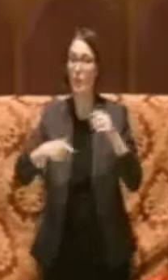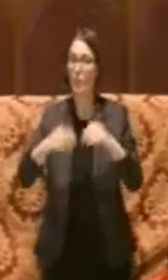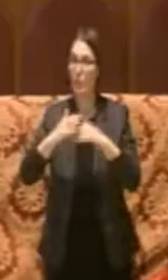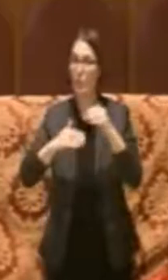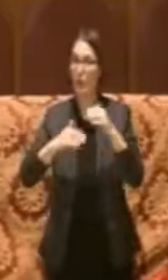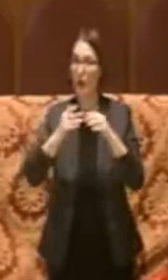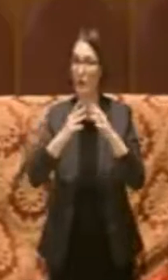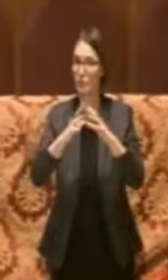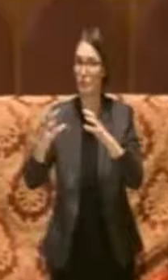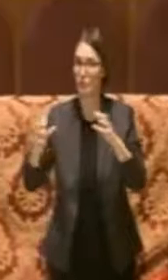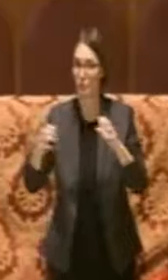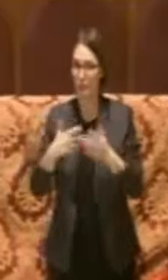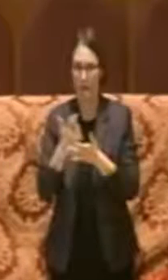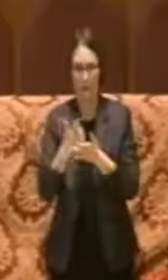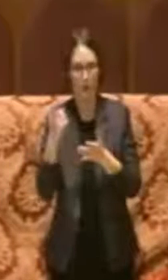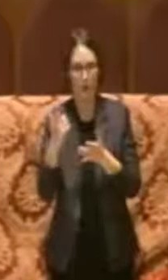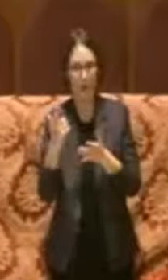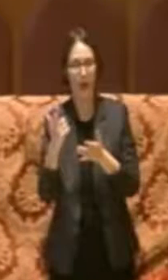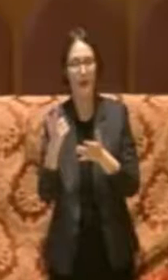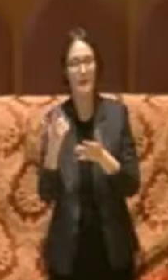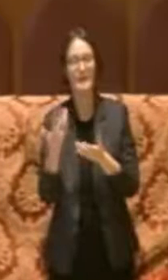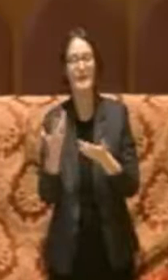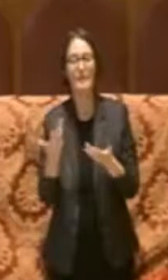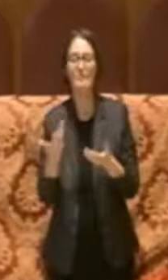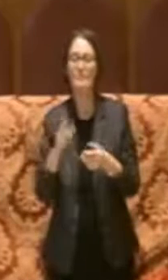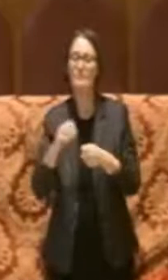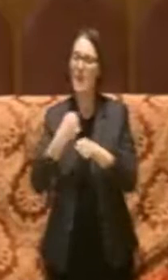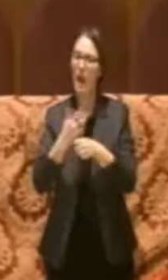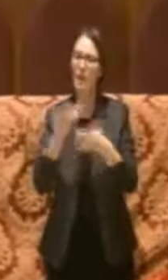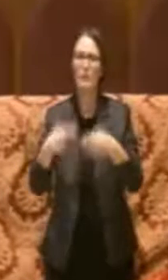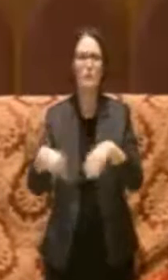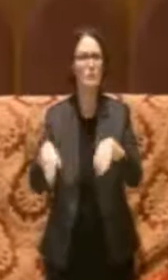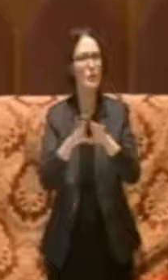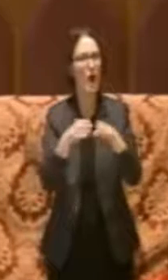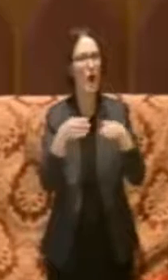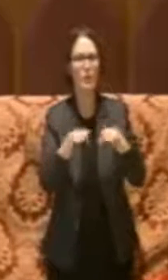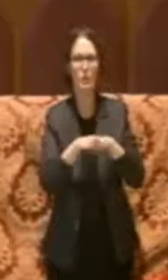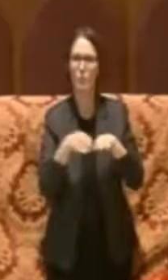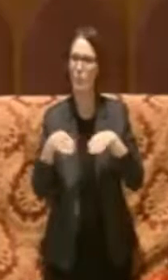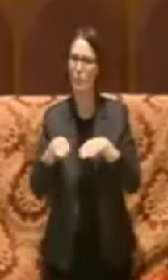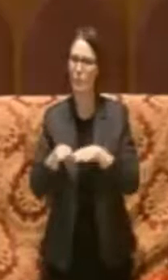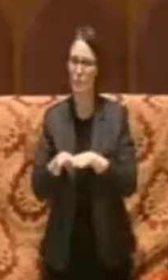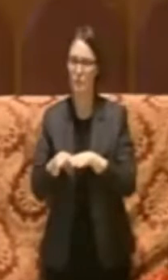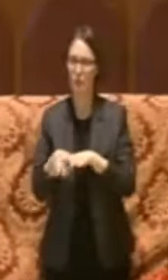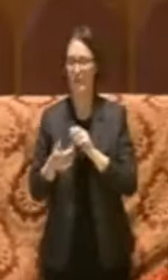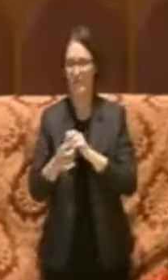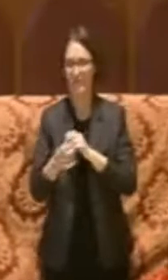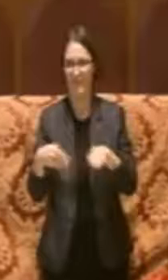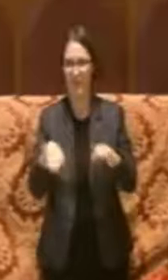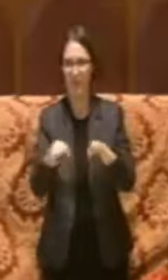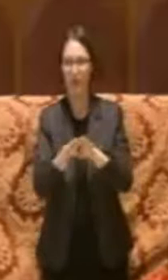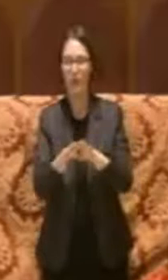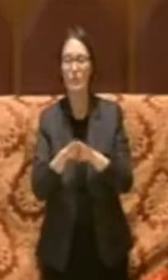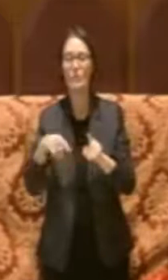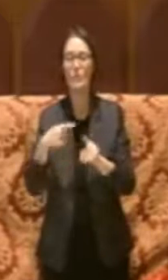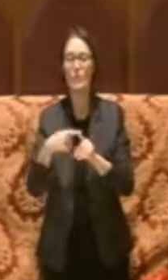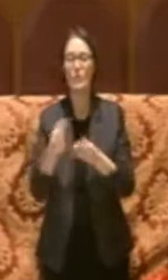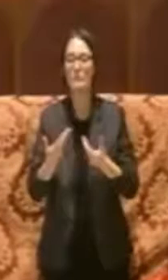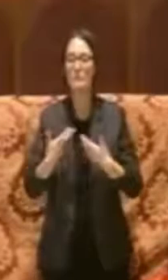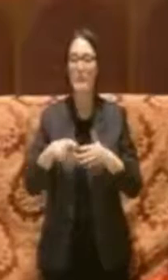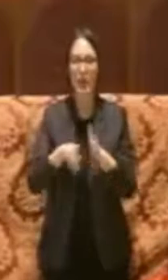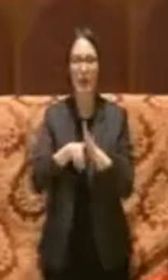importanti per le quali invece questo lavoro si è concluso, si sta concludendo e sta portando a punto questi